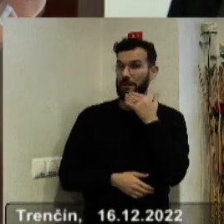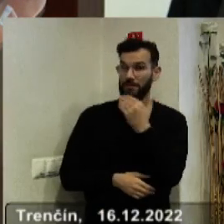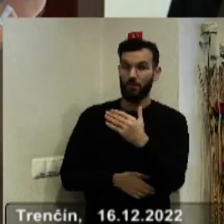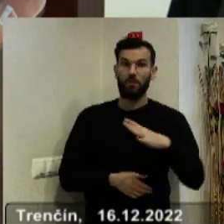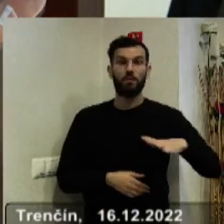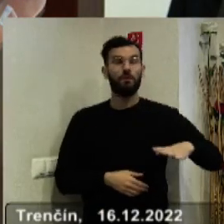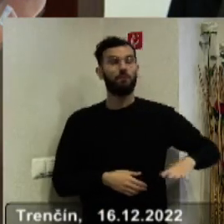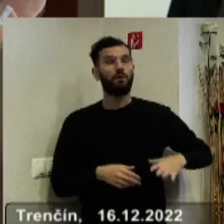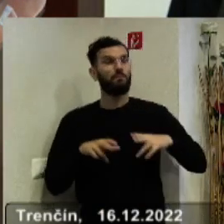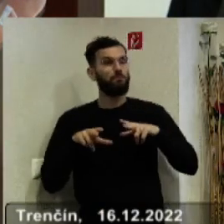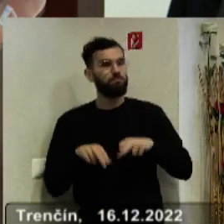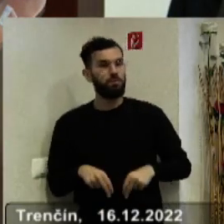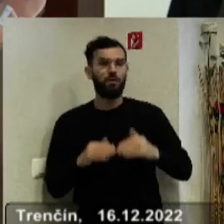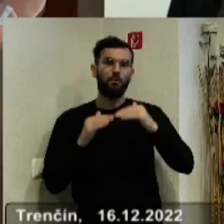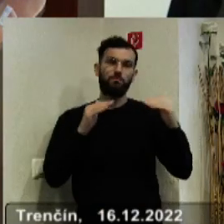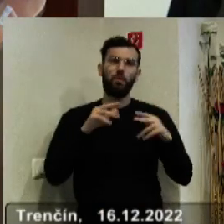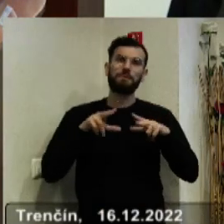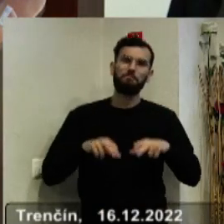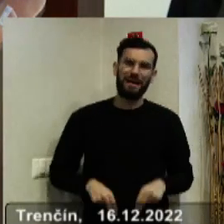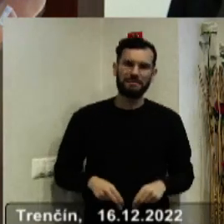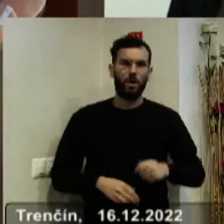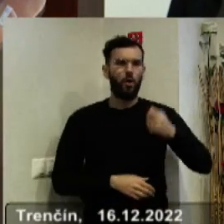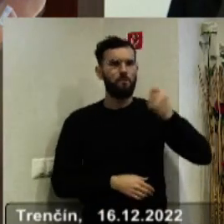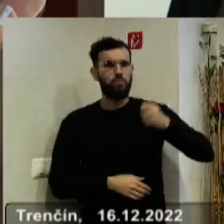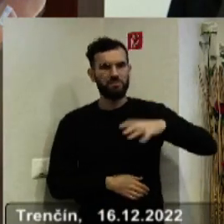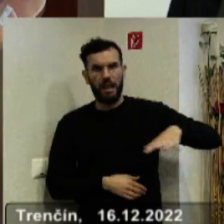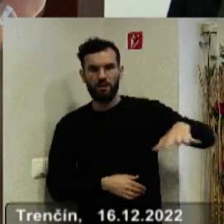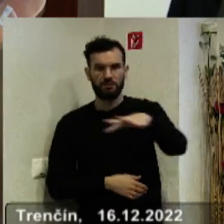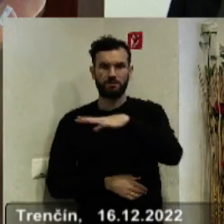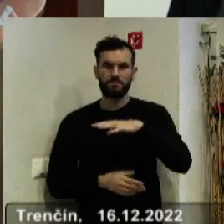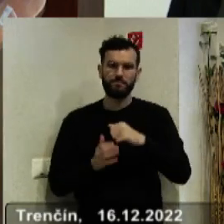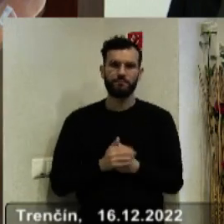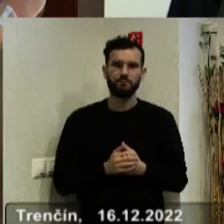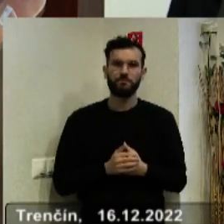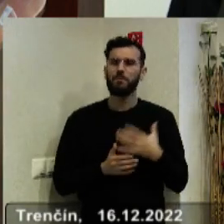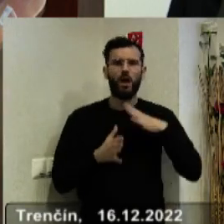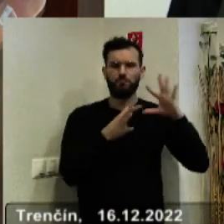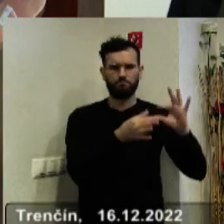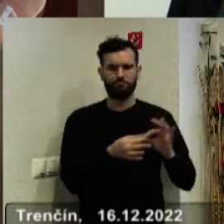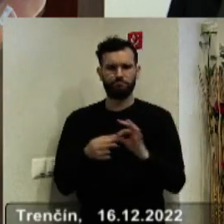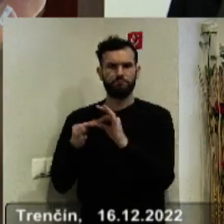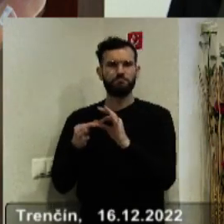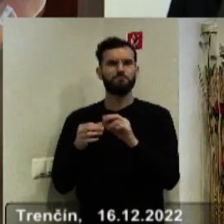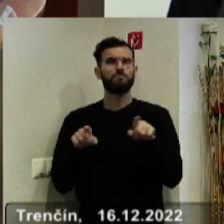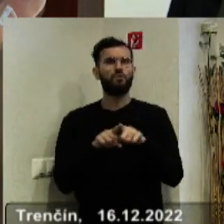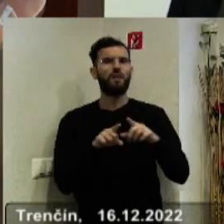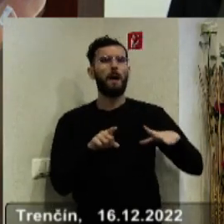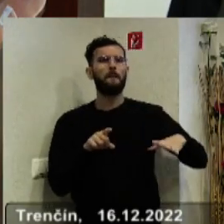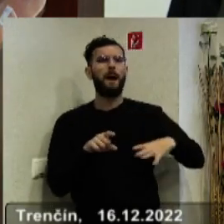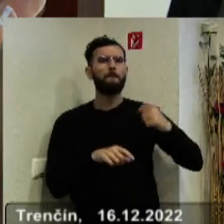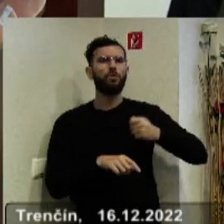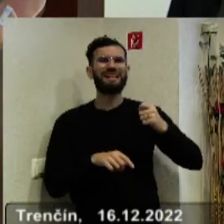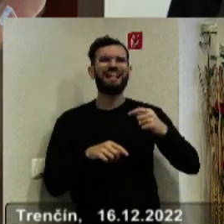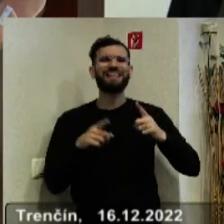slovo, pán predseda, pani podpredsednička, podpredsedovia, drahej pani poslankyňa, pani poslanci. Ja iba naviažem na to, aj čo povedal pán poslanec, takáž